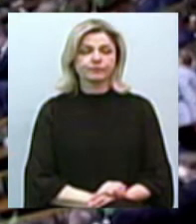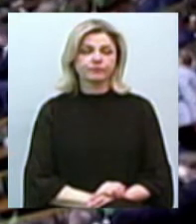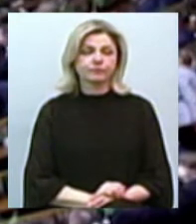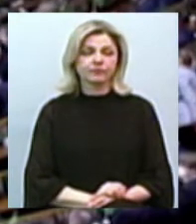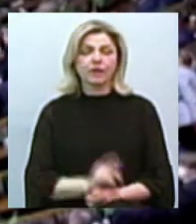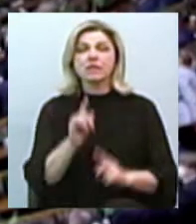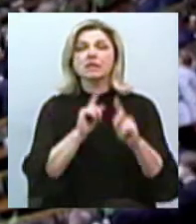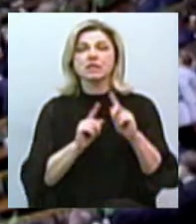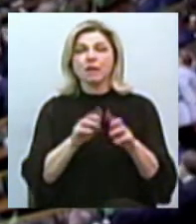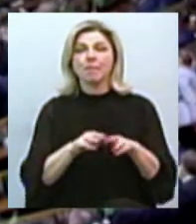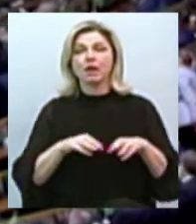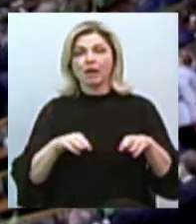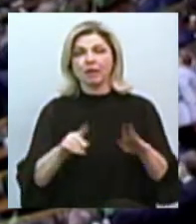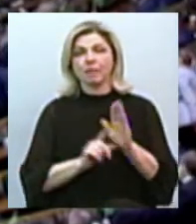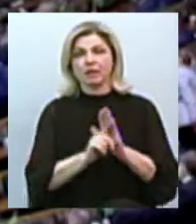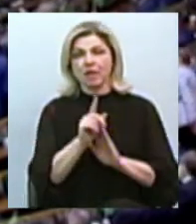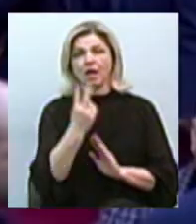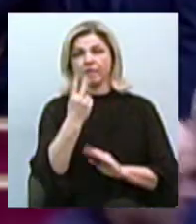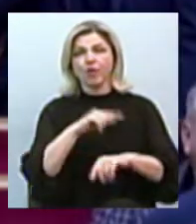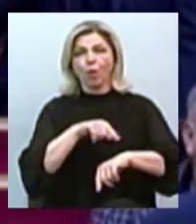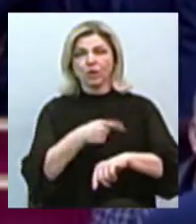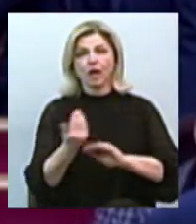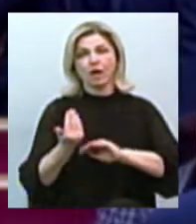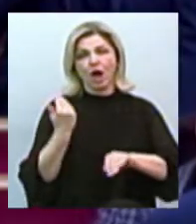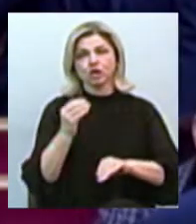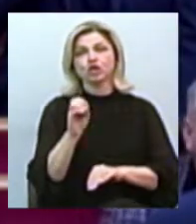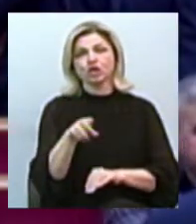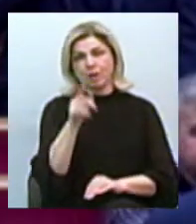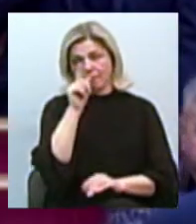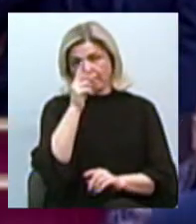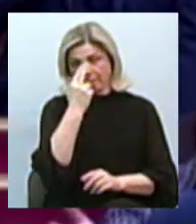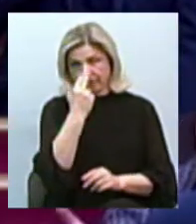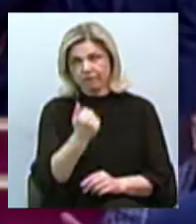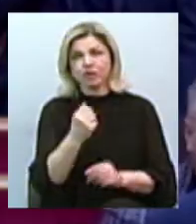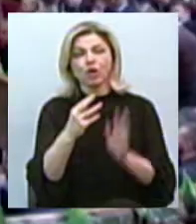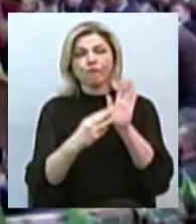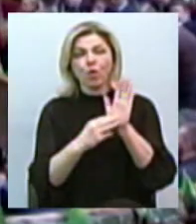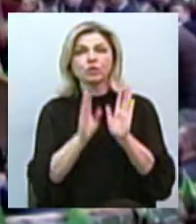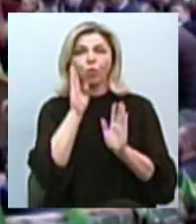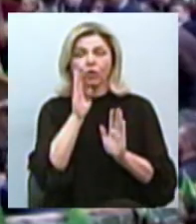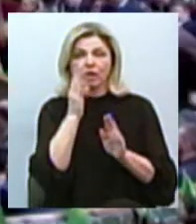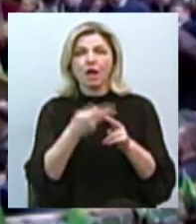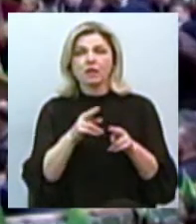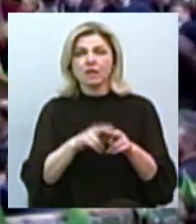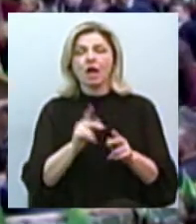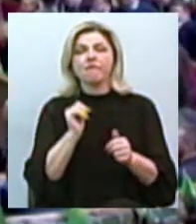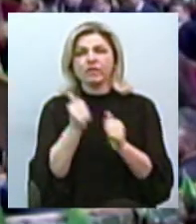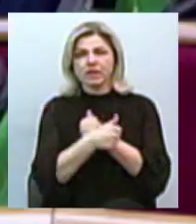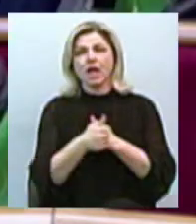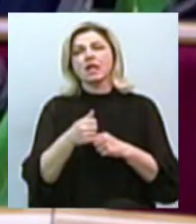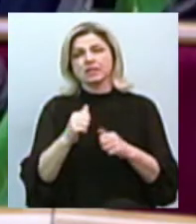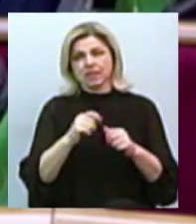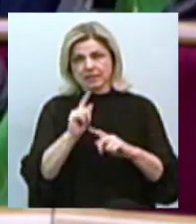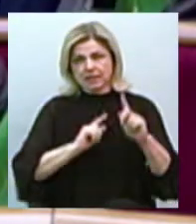Засідання парламенту починають на дві години раніше, ніж зазвичай о восьмій ранку. Це позачергове засідання через пандемію